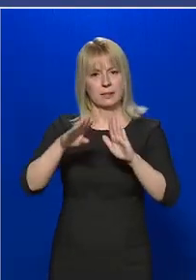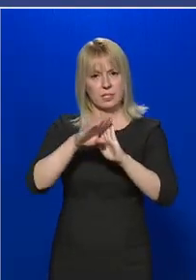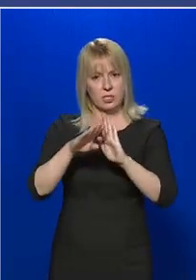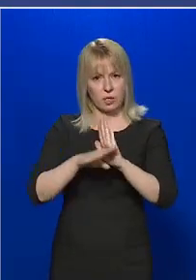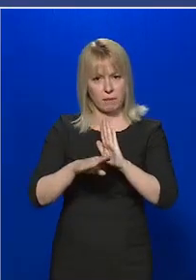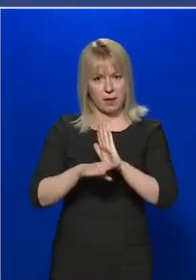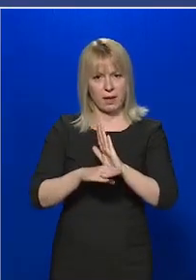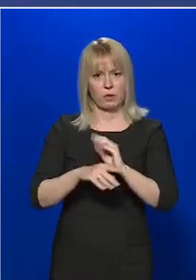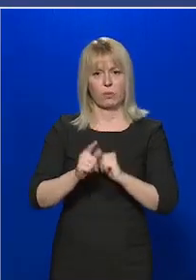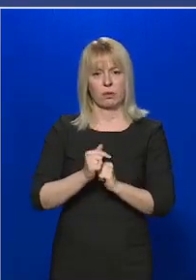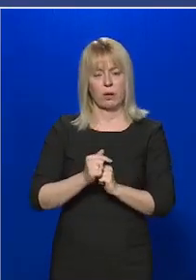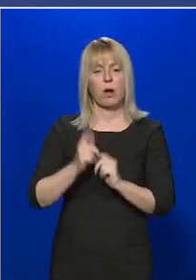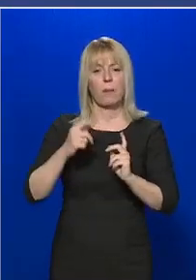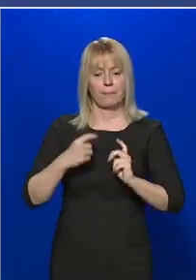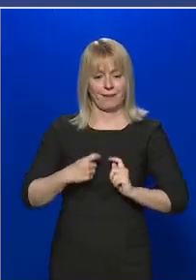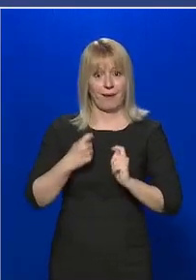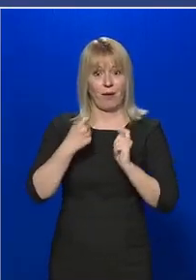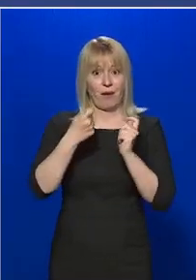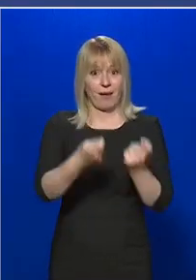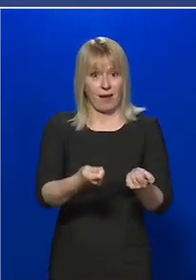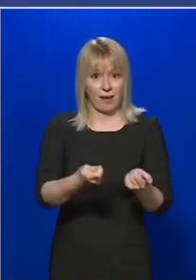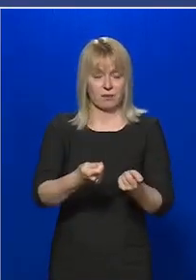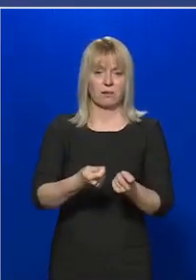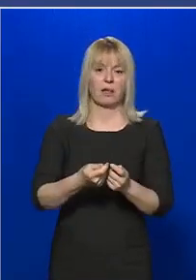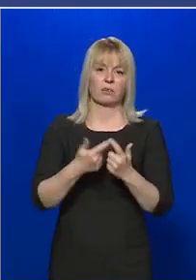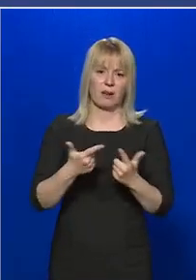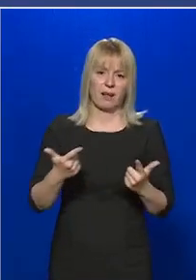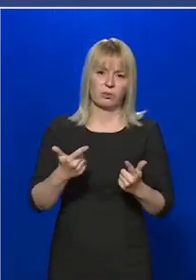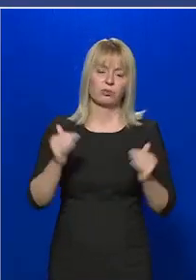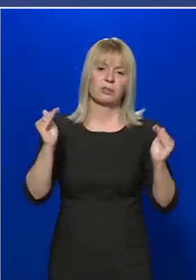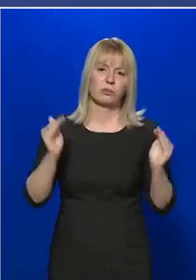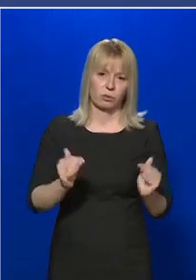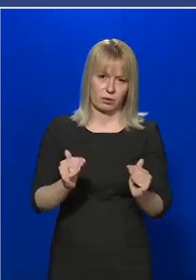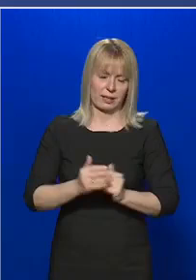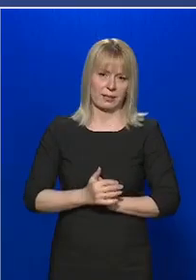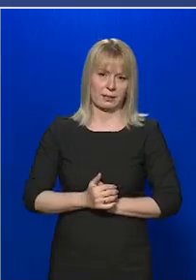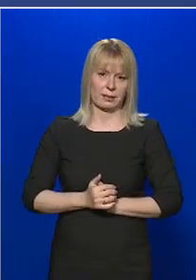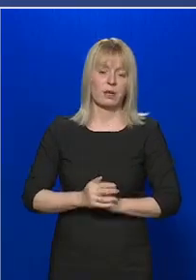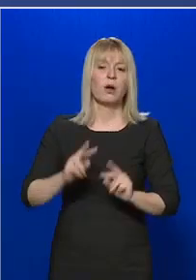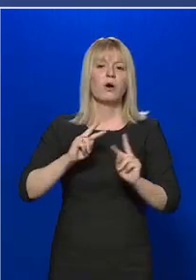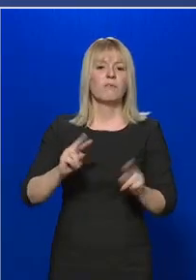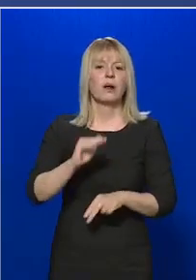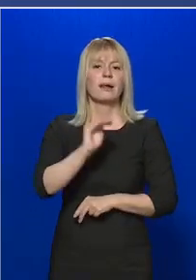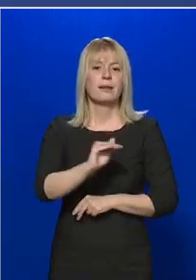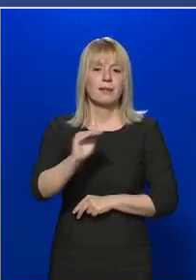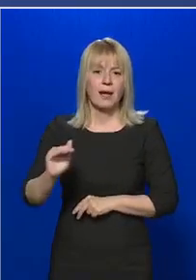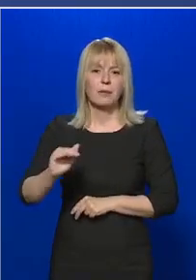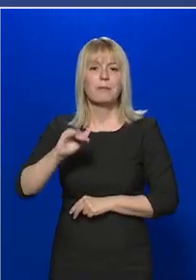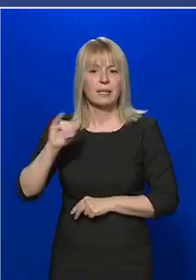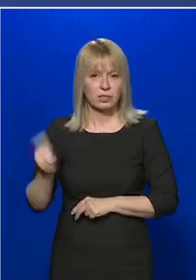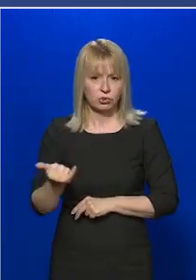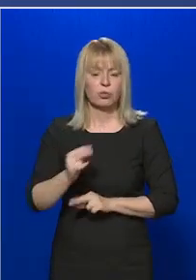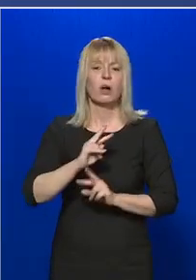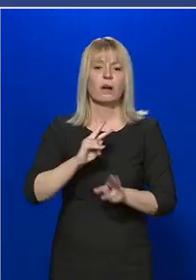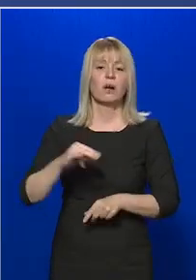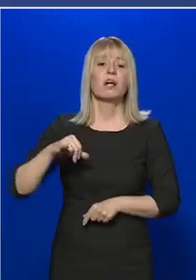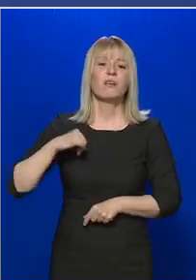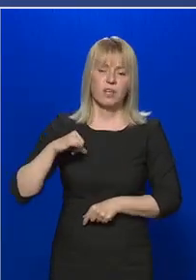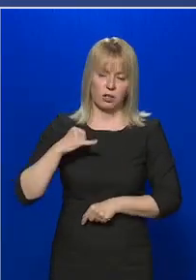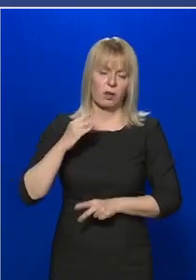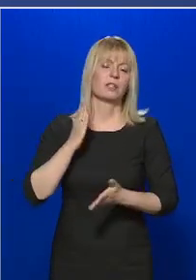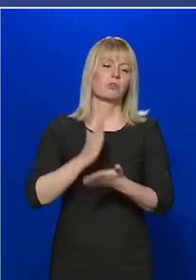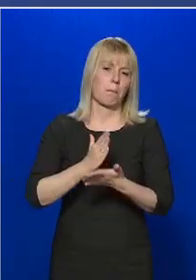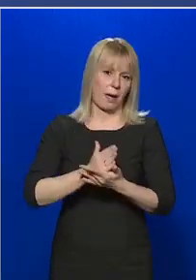amelyek az átadás lehetőségét csökkentik. Van gyermek is, van fiatal is a